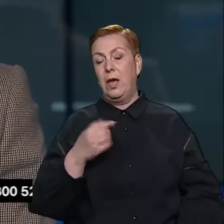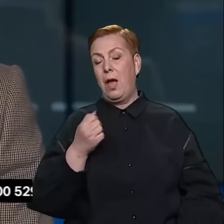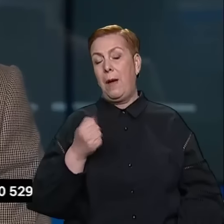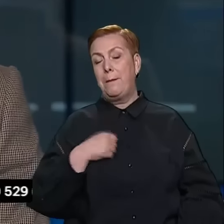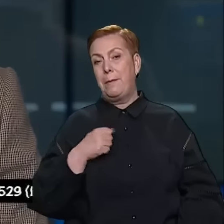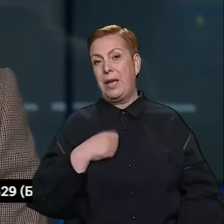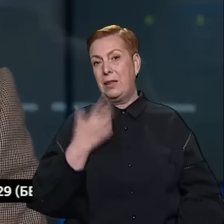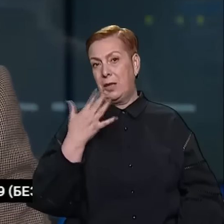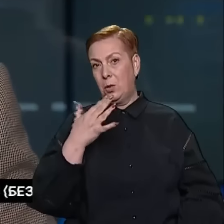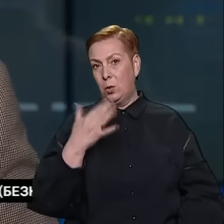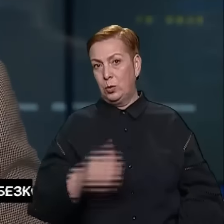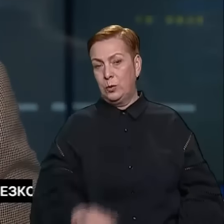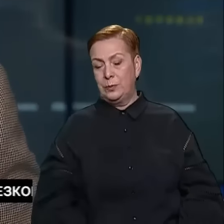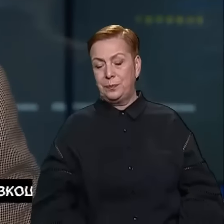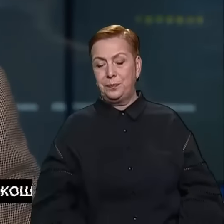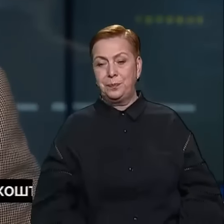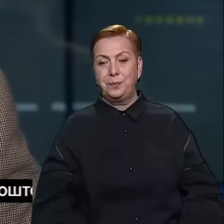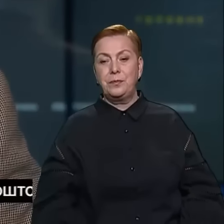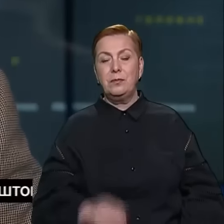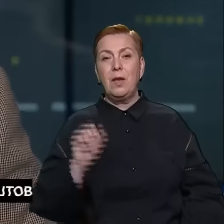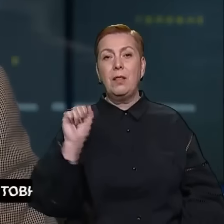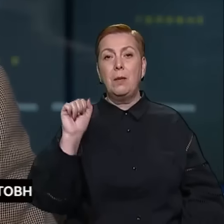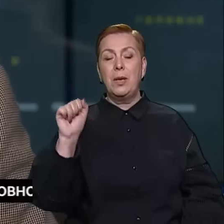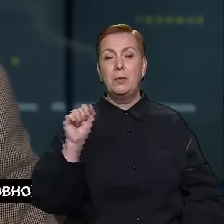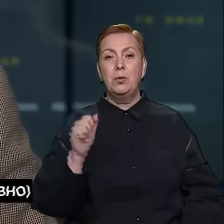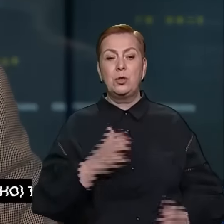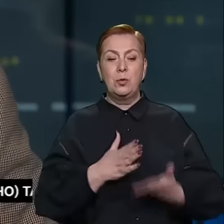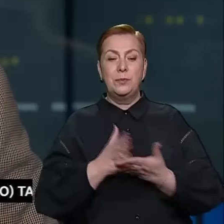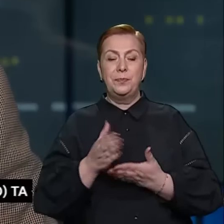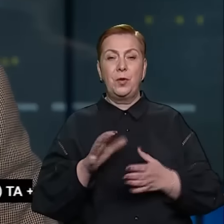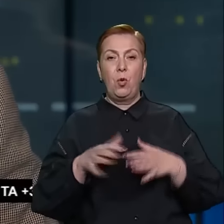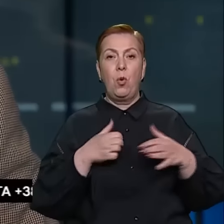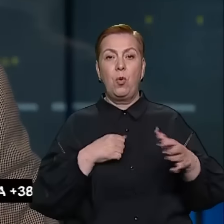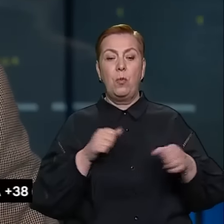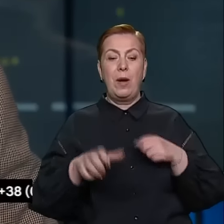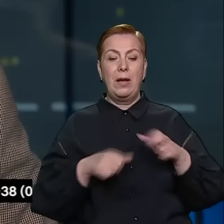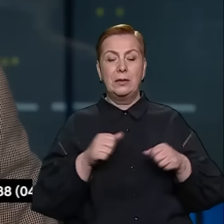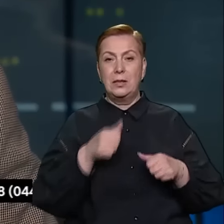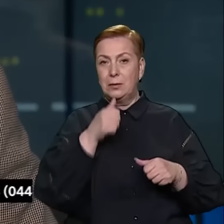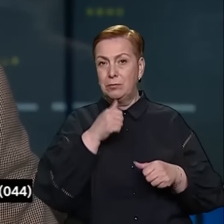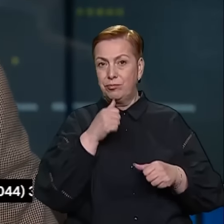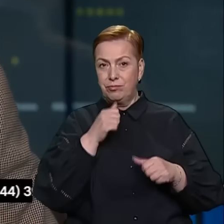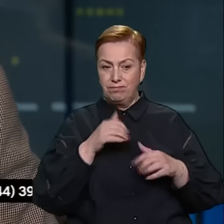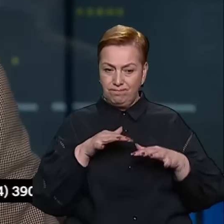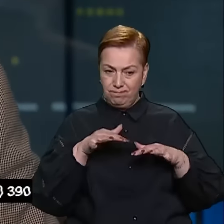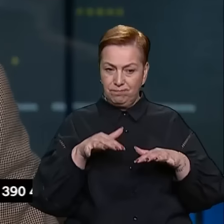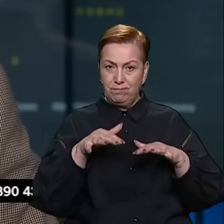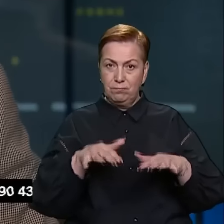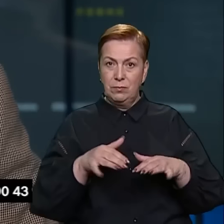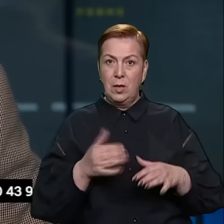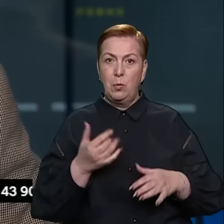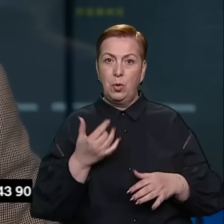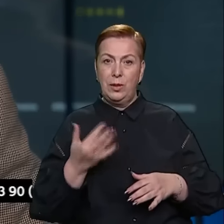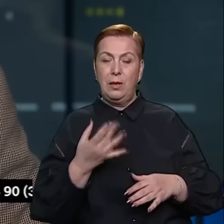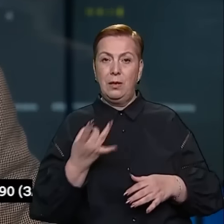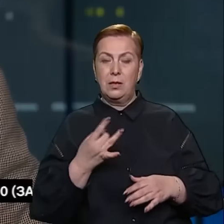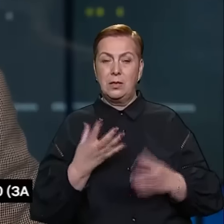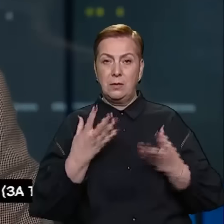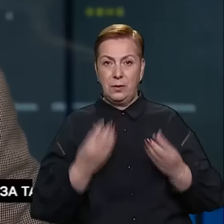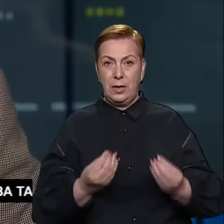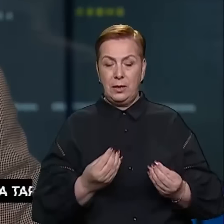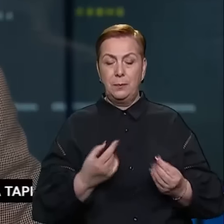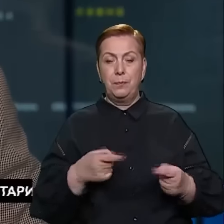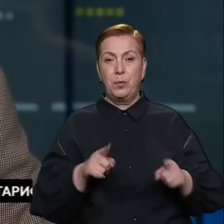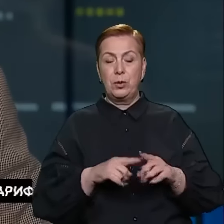На Бахмутському напрямку окупанти не полишають спроб прорвати оборону українських військ, атакують по кілька разів на день. Про таке